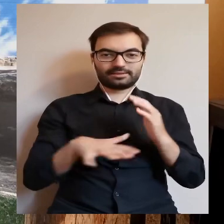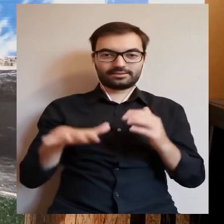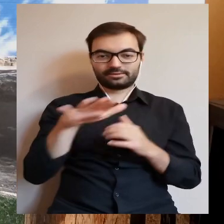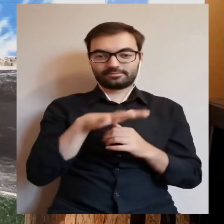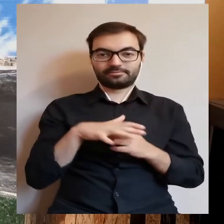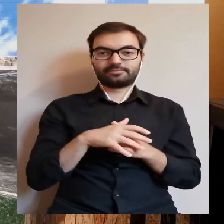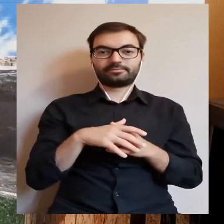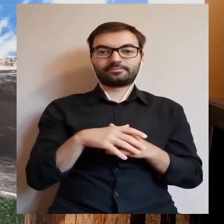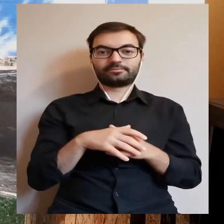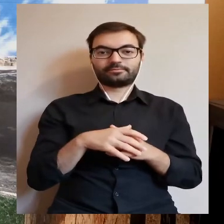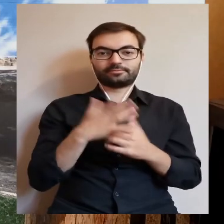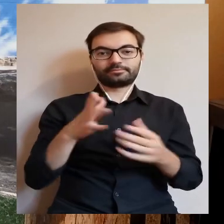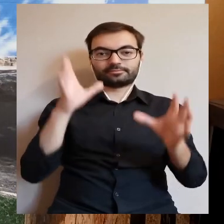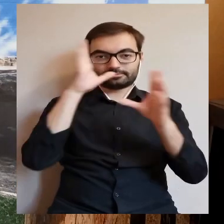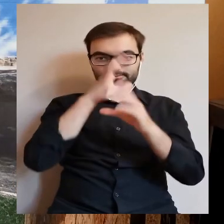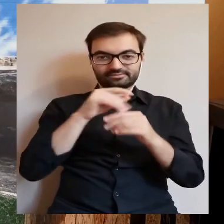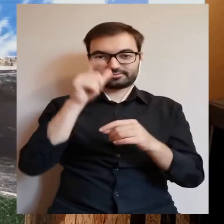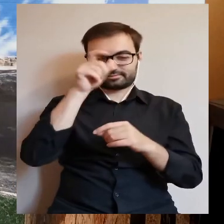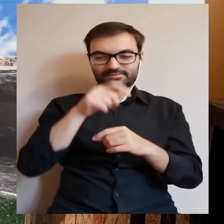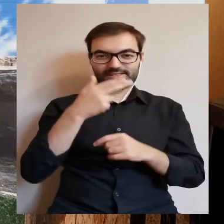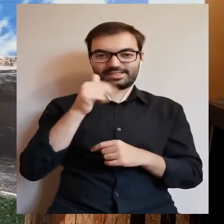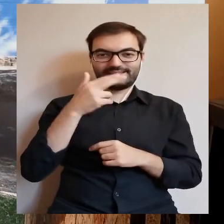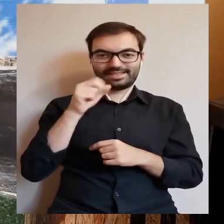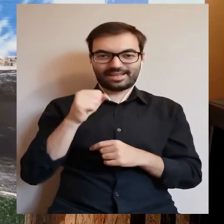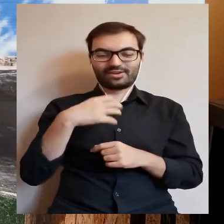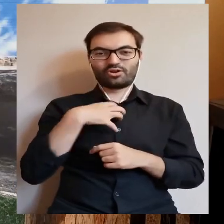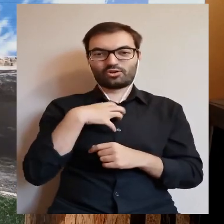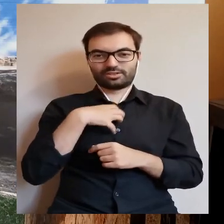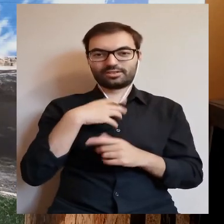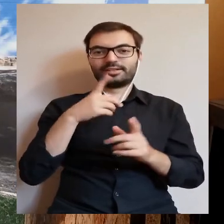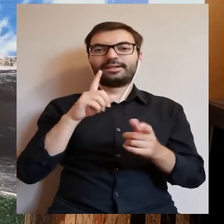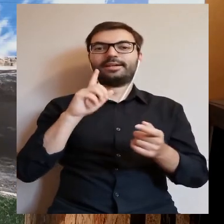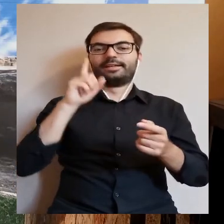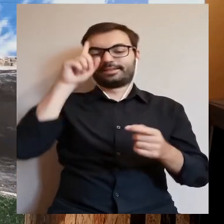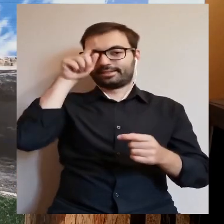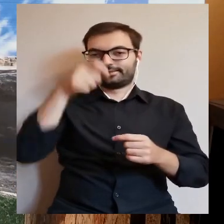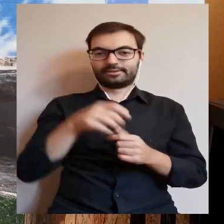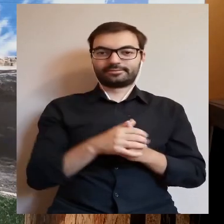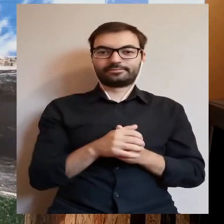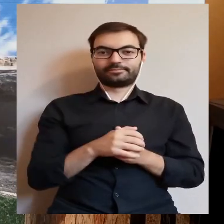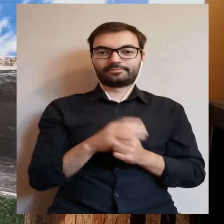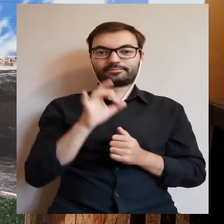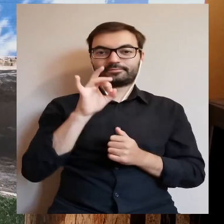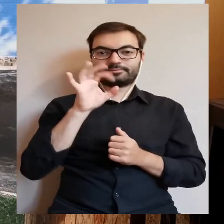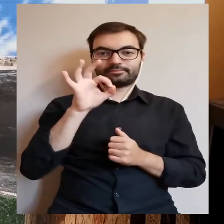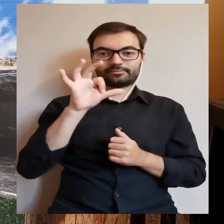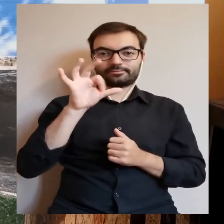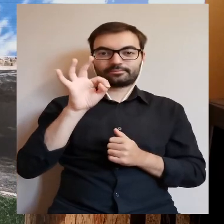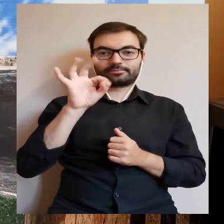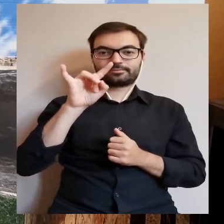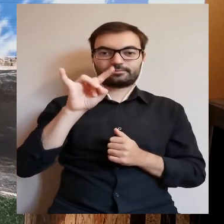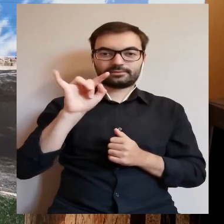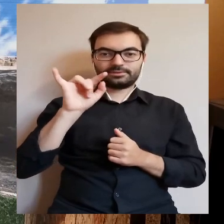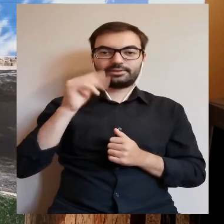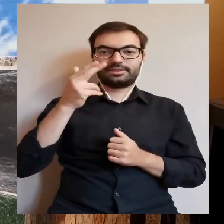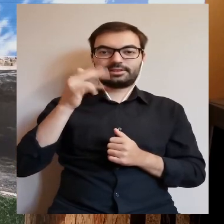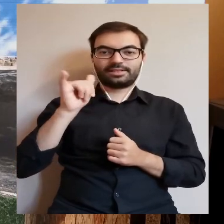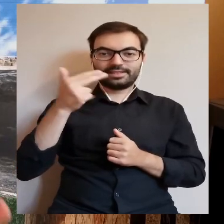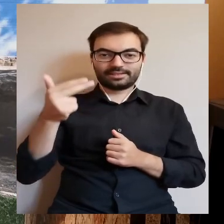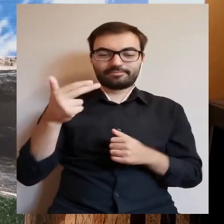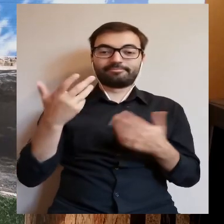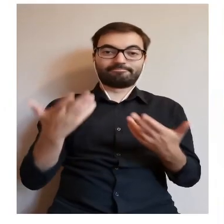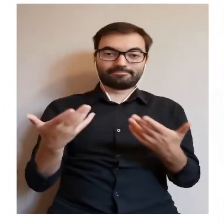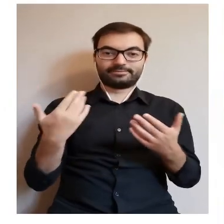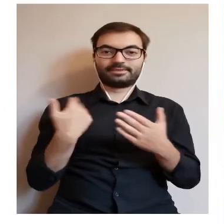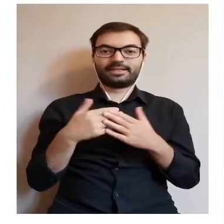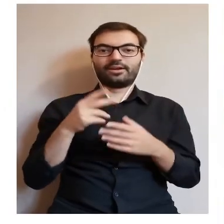a chcąc uczcić gościnną Ninę, zarządził, aby ta miejscowość nazywała się Gostyninem. I